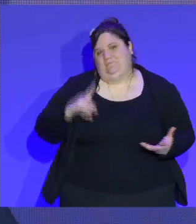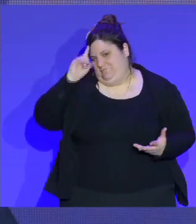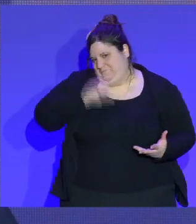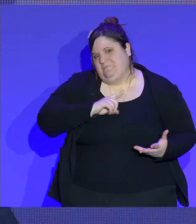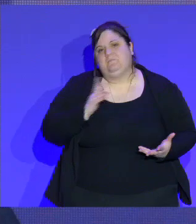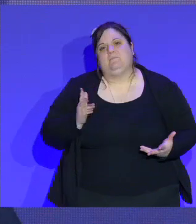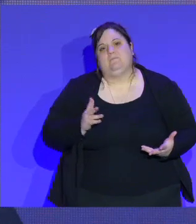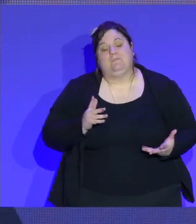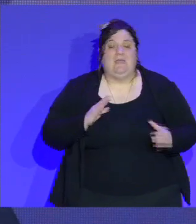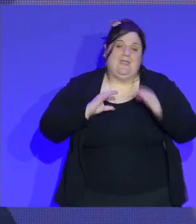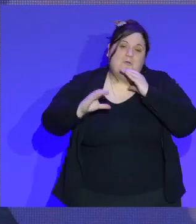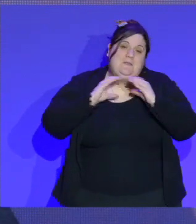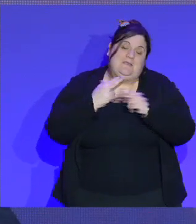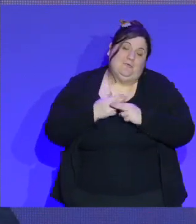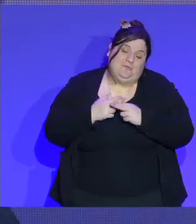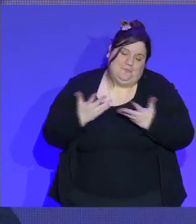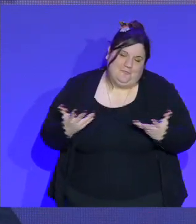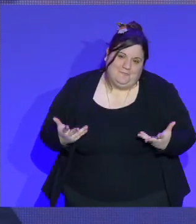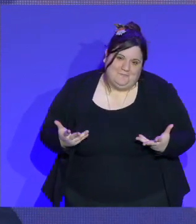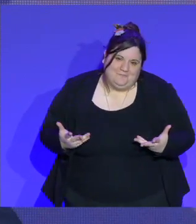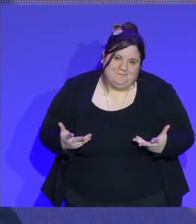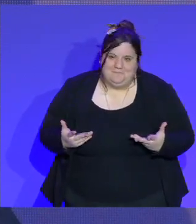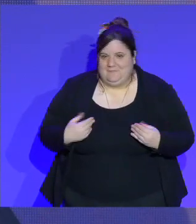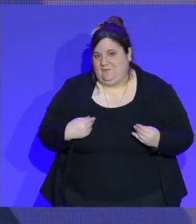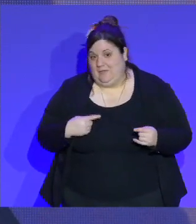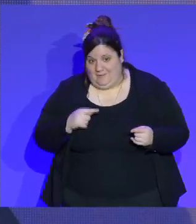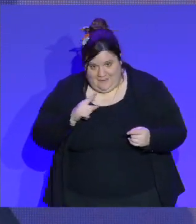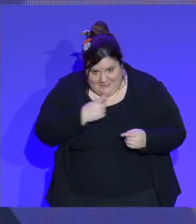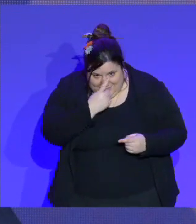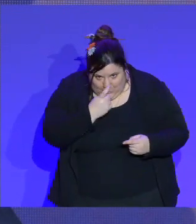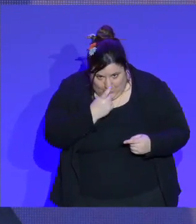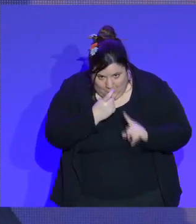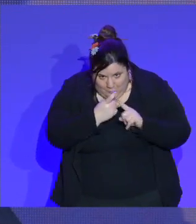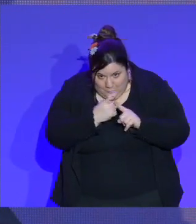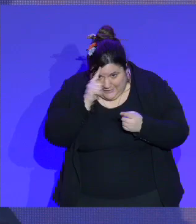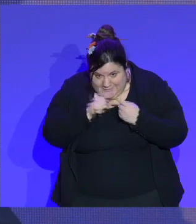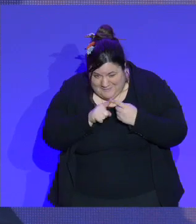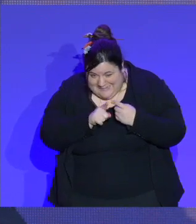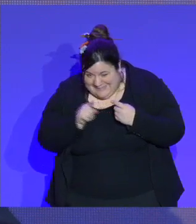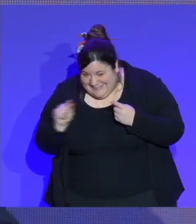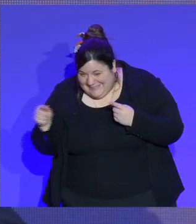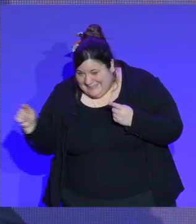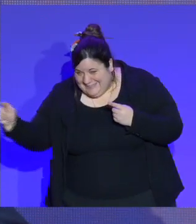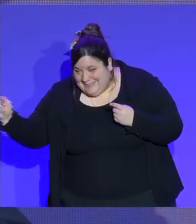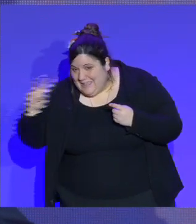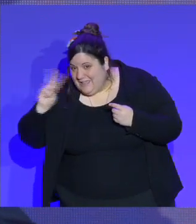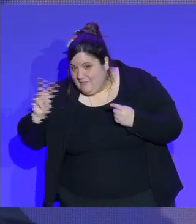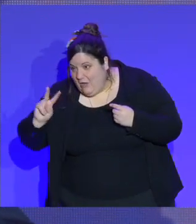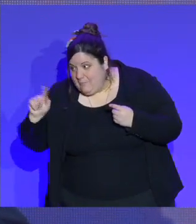en termes de communication, ça s du bridging. Vous allez chercher un sujet très loin de la question qui n'a plus rien à voir, mais vous le faites de façon maligne.